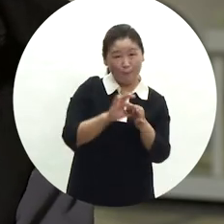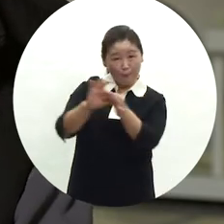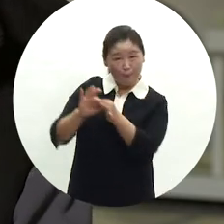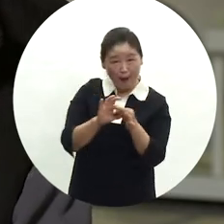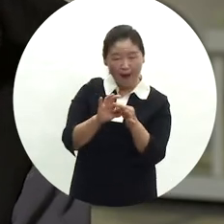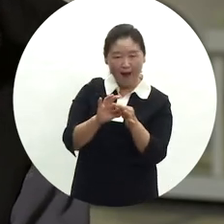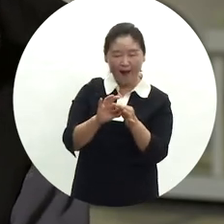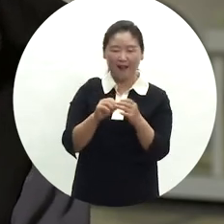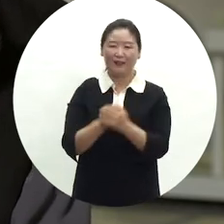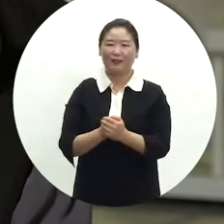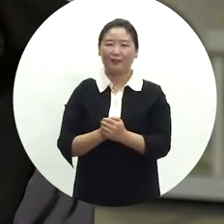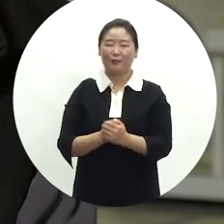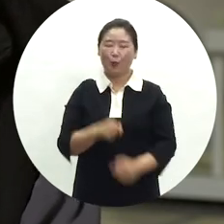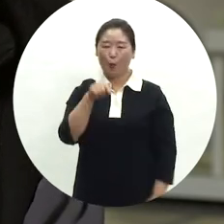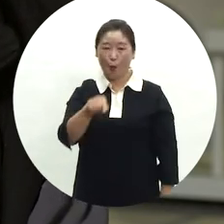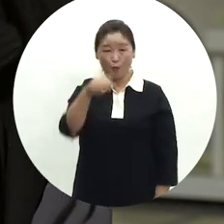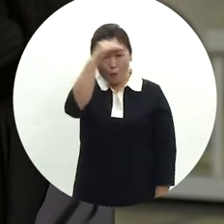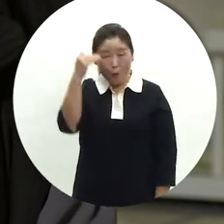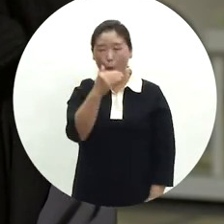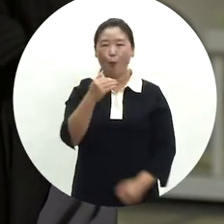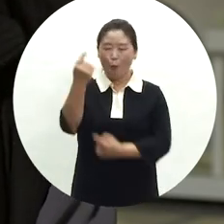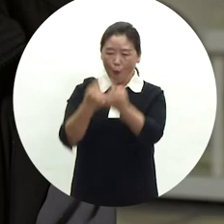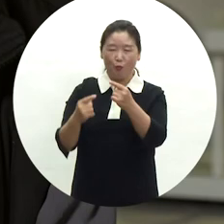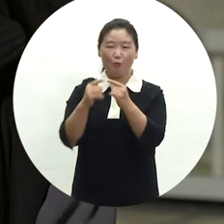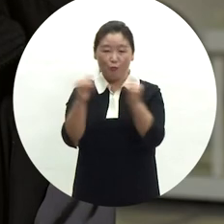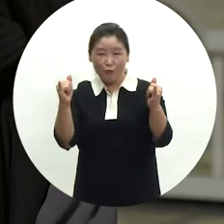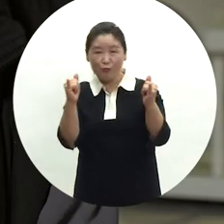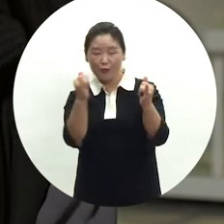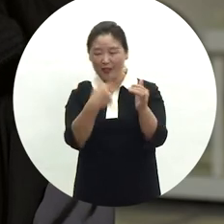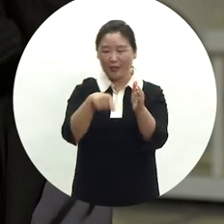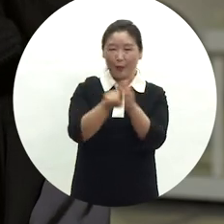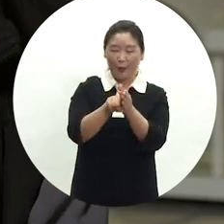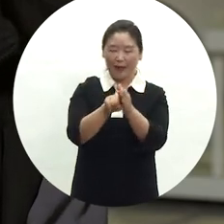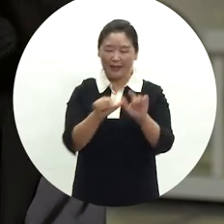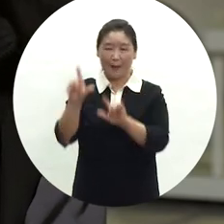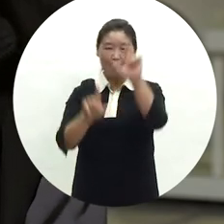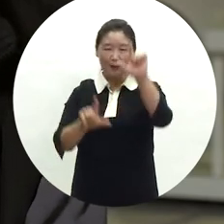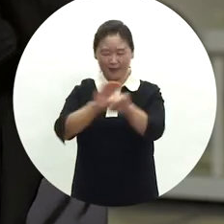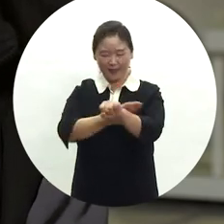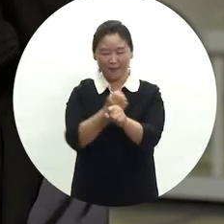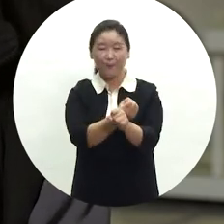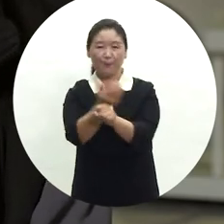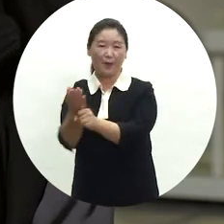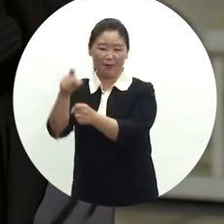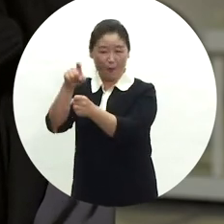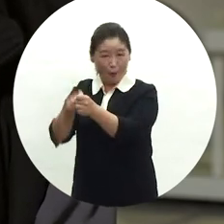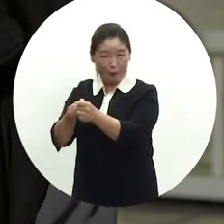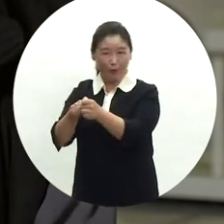박물관을 찾는 관람객에게 우리의 삶을 보다 짜임새 있게 전달하기 위해서